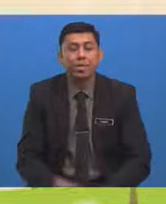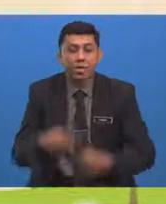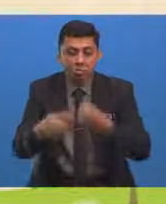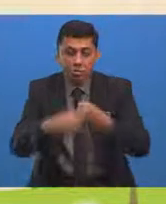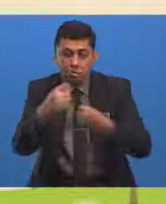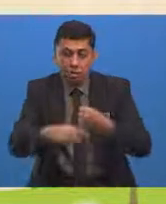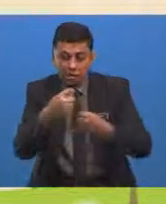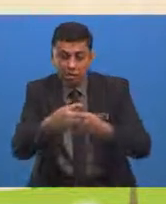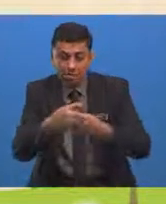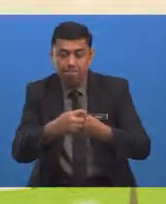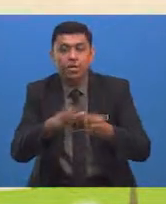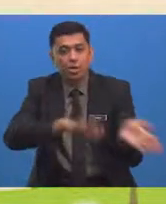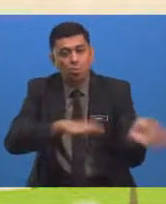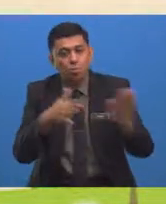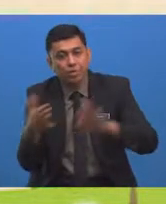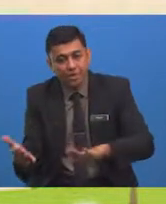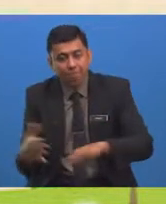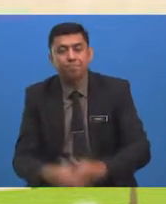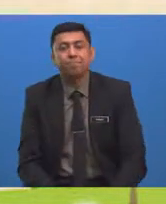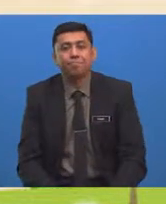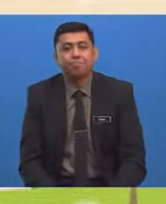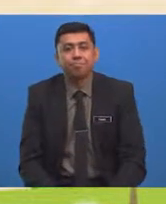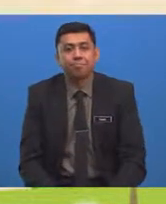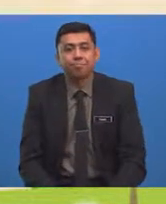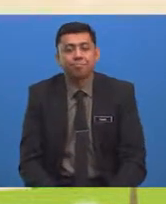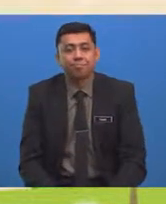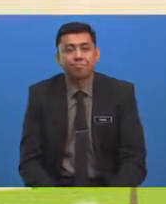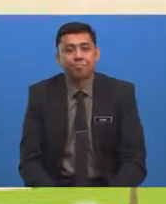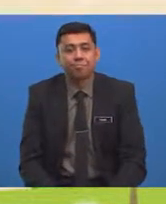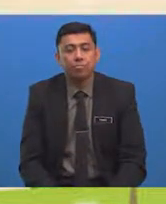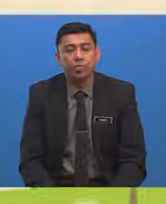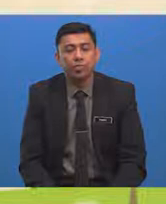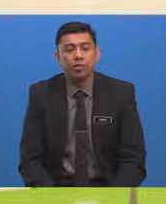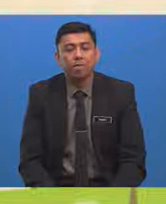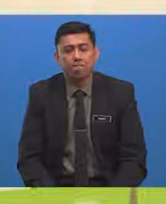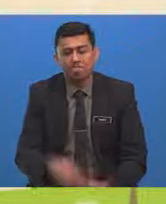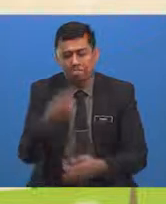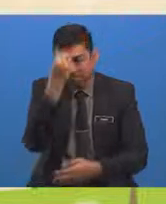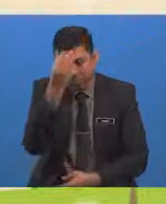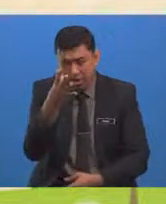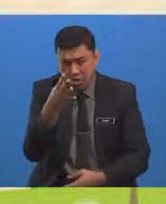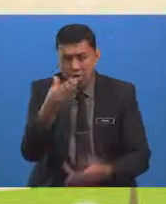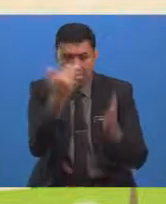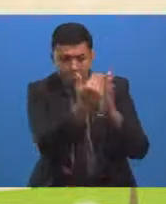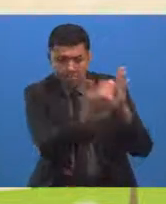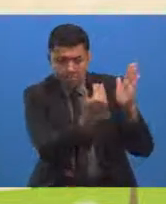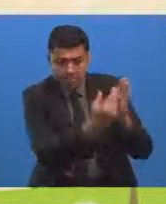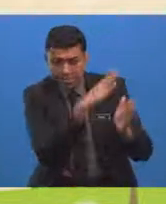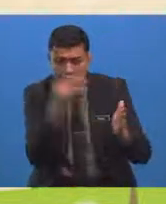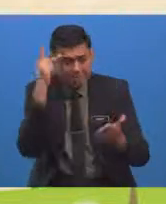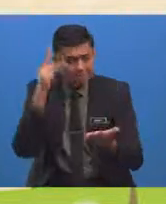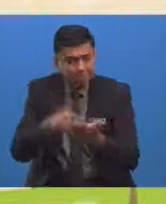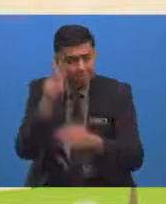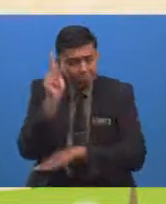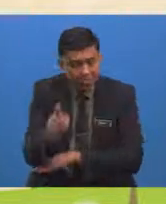kepupusan Menyatakan Menyenaraikan Dan mengenalpasti